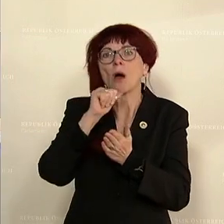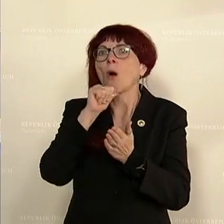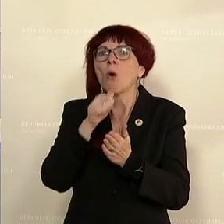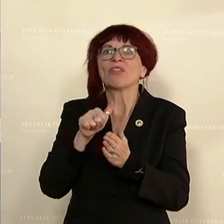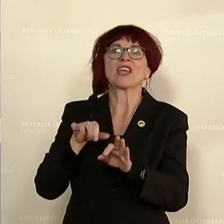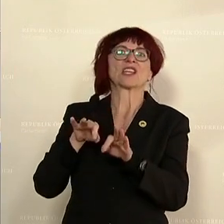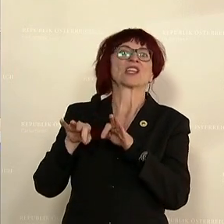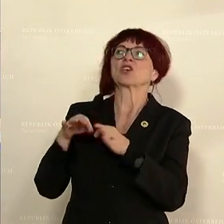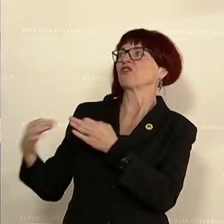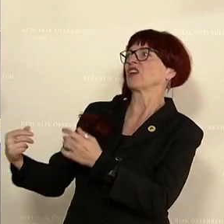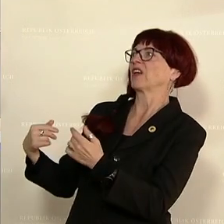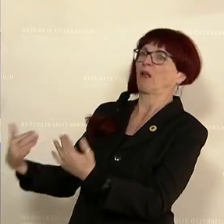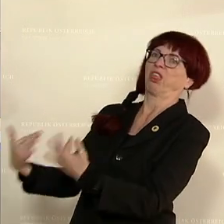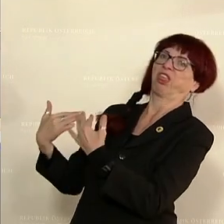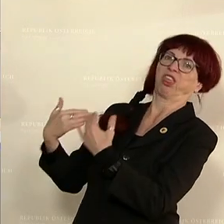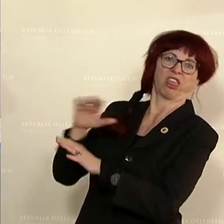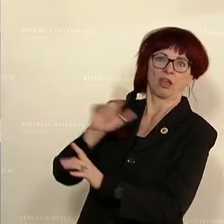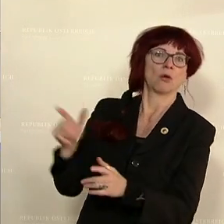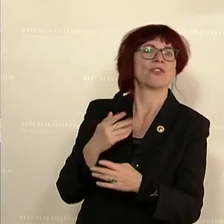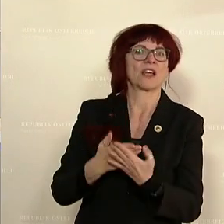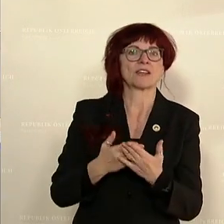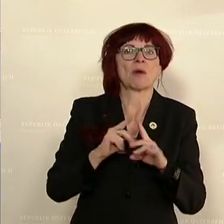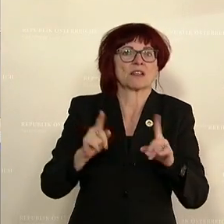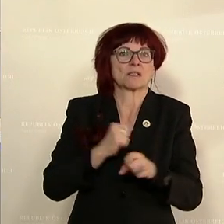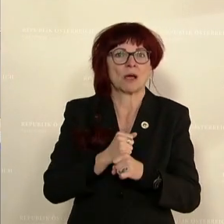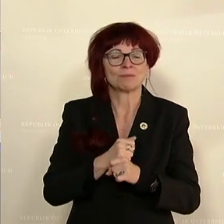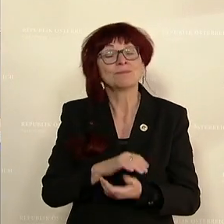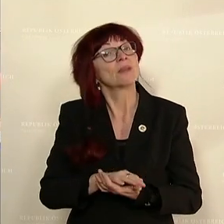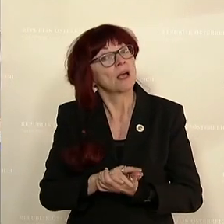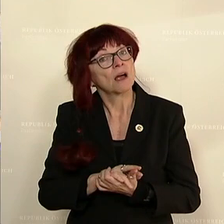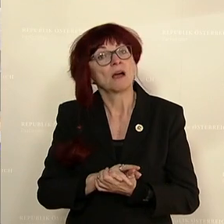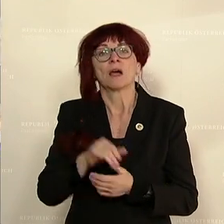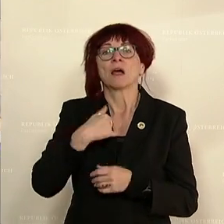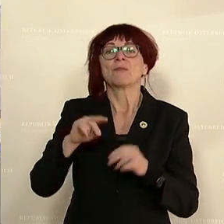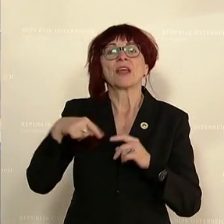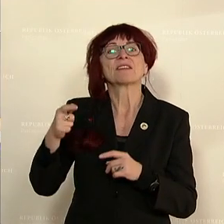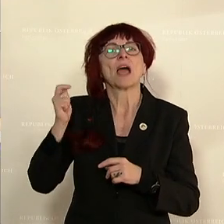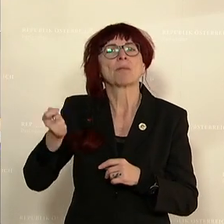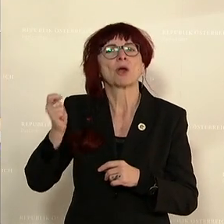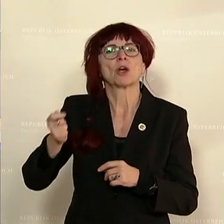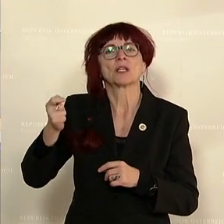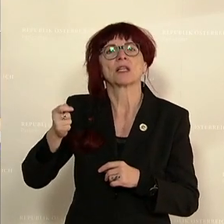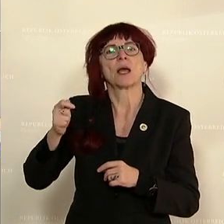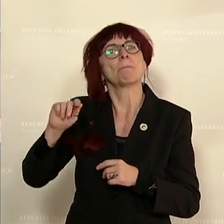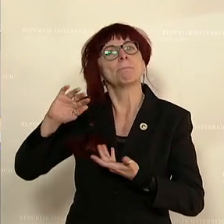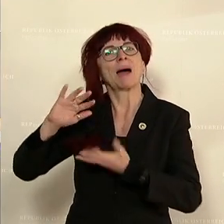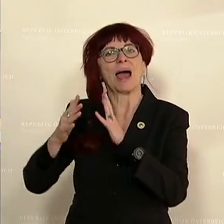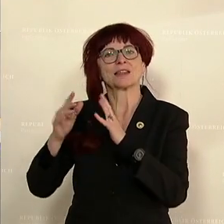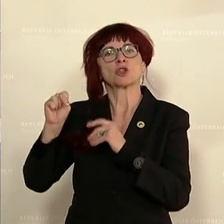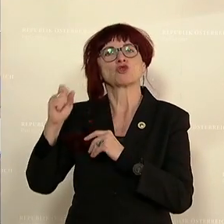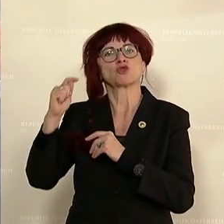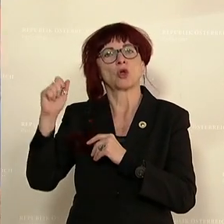Die nächste Frage stellt die Abgeordnete Brandstetter. Ja, vielen Dank. Sie haben jetzt sehr wortreich gesagt, warum